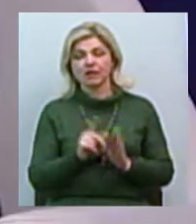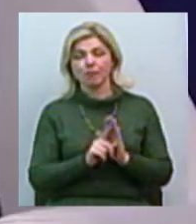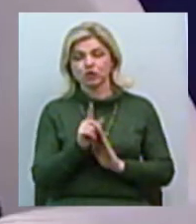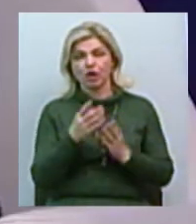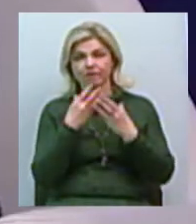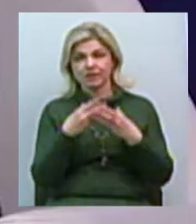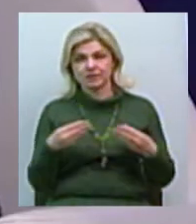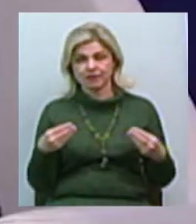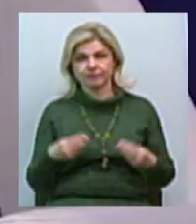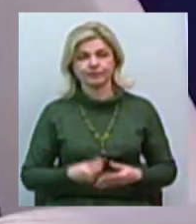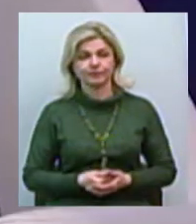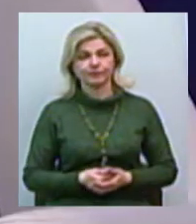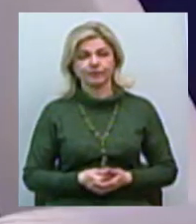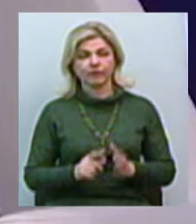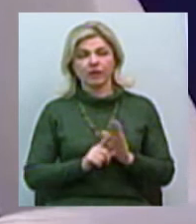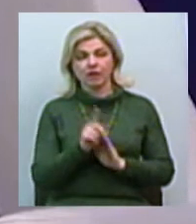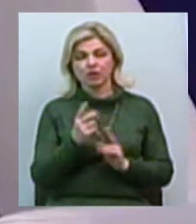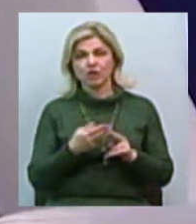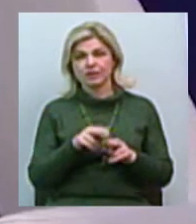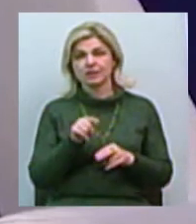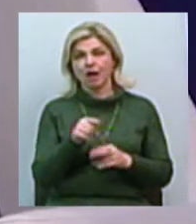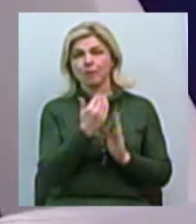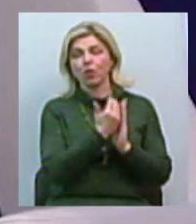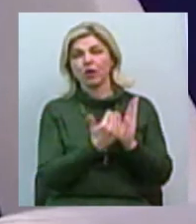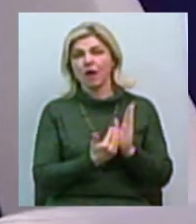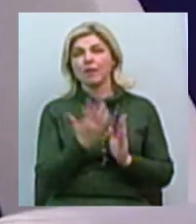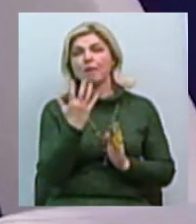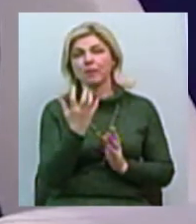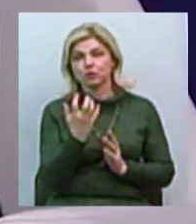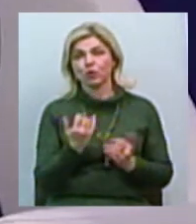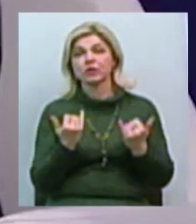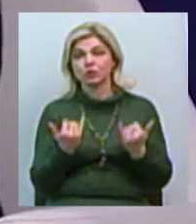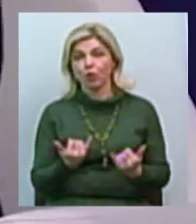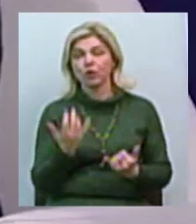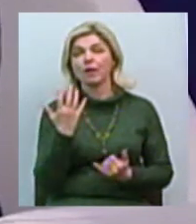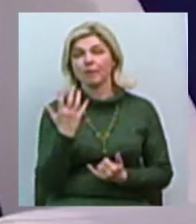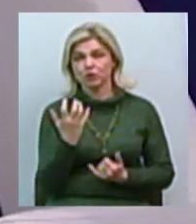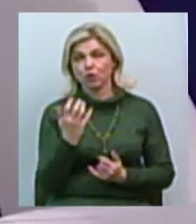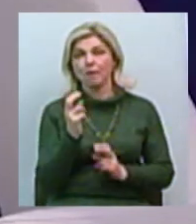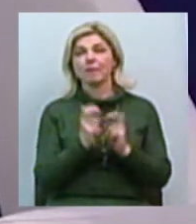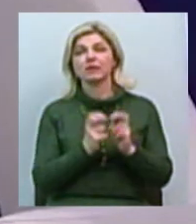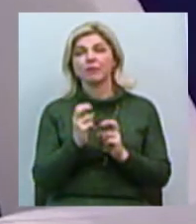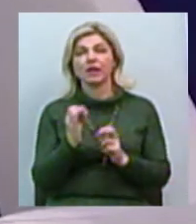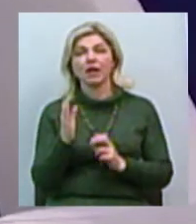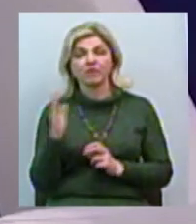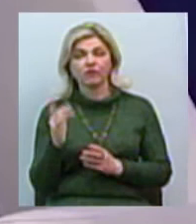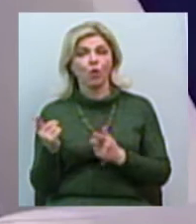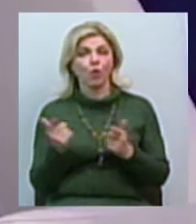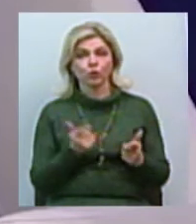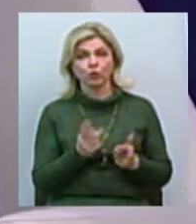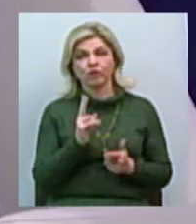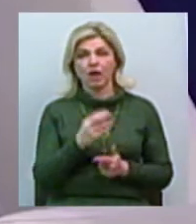весни стартує ця програма 500, на сьогодні 500 підприємств готові до